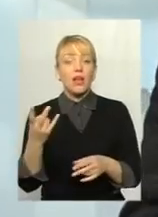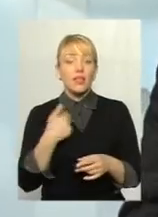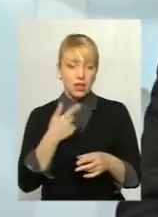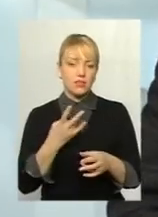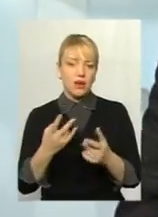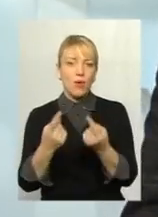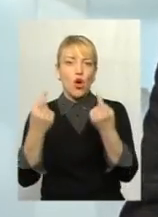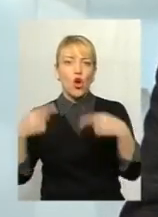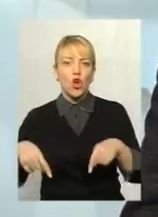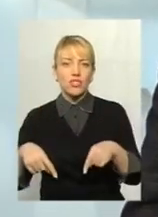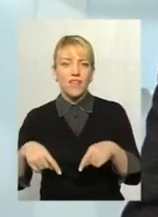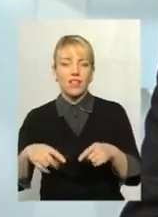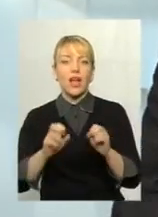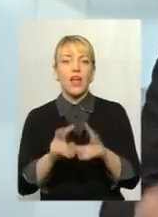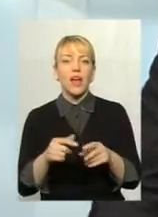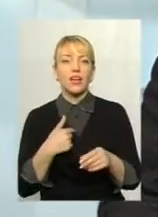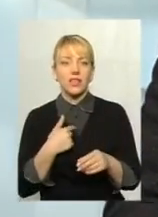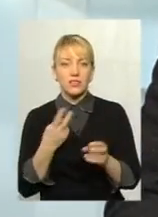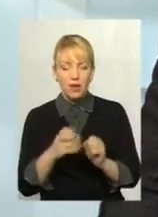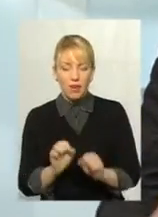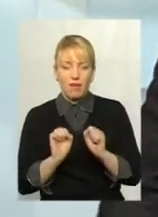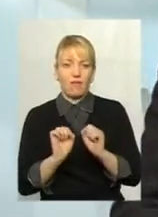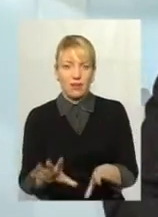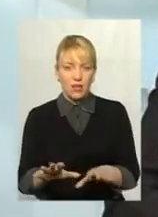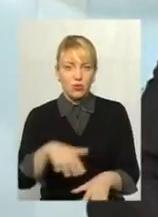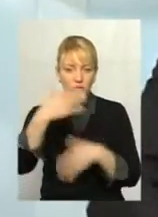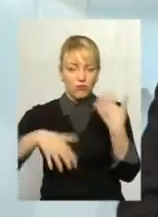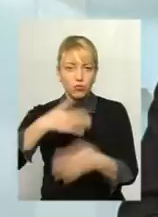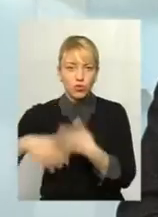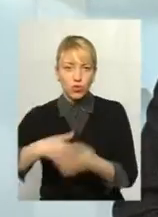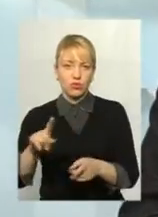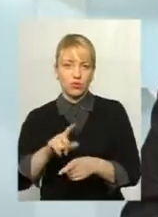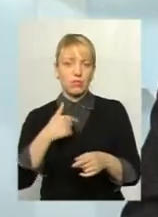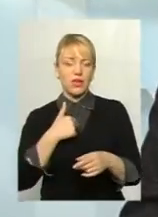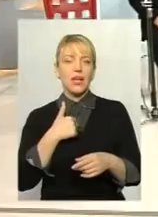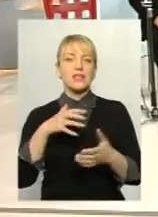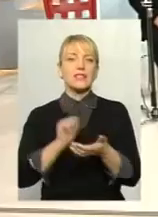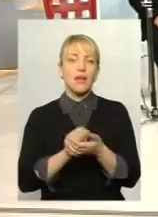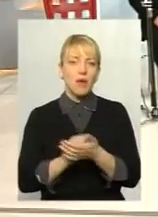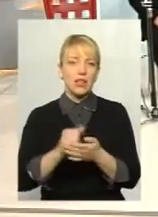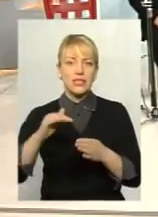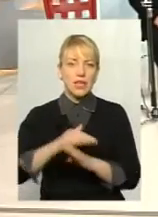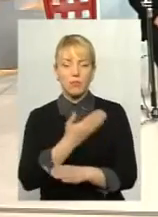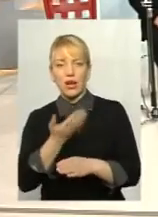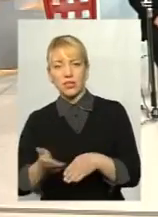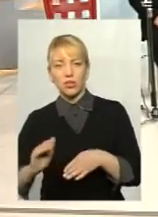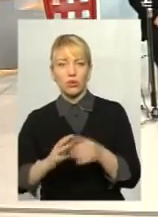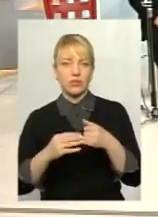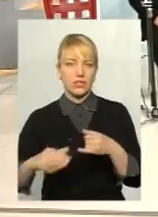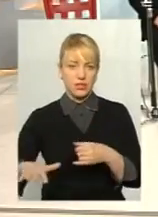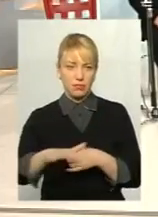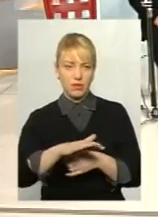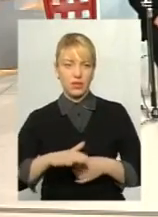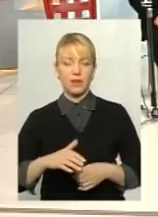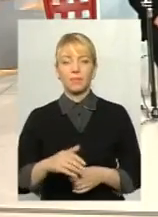розвалити. А як розвалити? Кинути нас в чергову почину, щоб ми займалися переділом землі. Дякую вам за вашу позицію, за вашу відповідь.